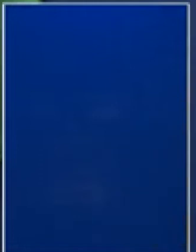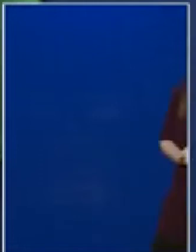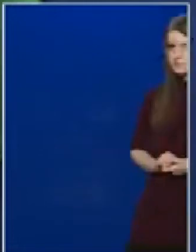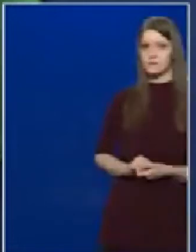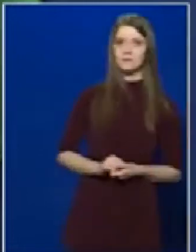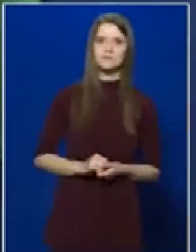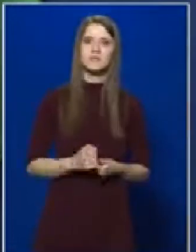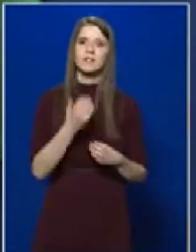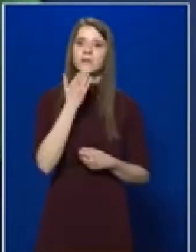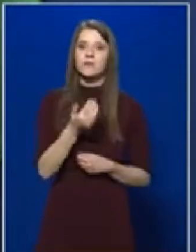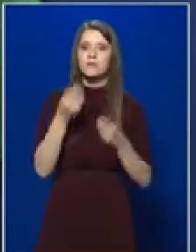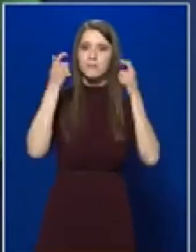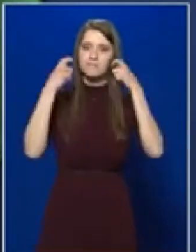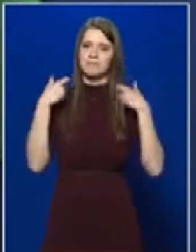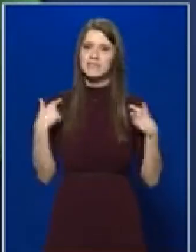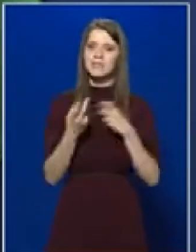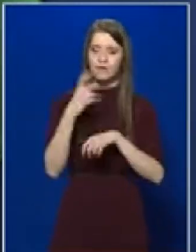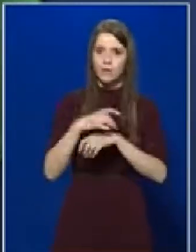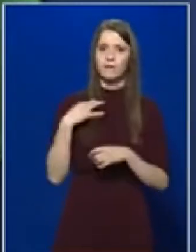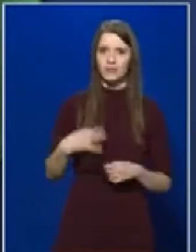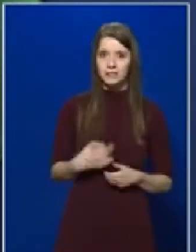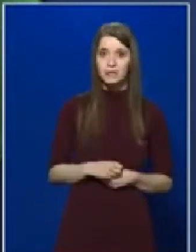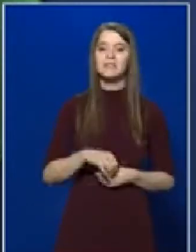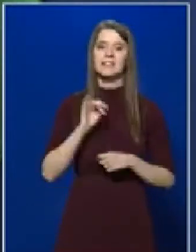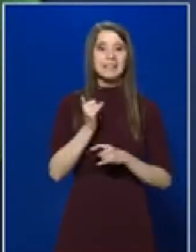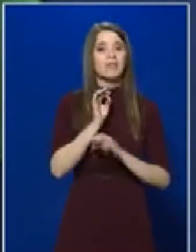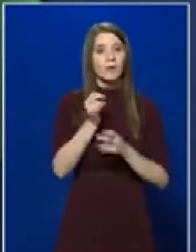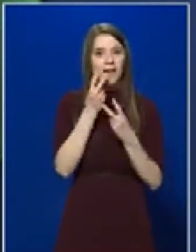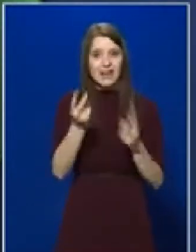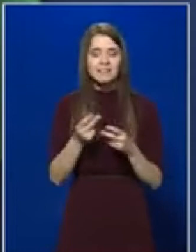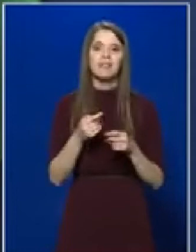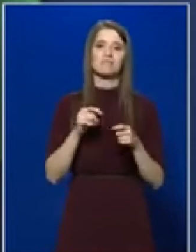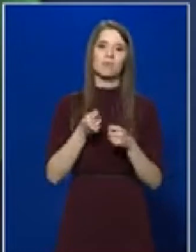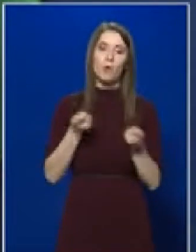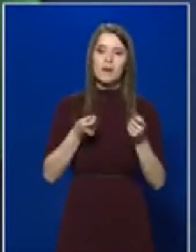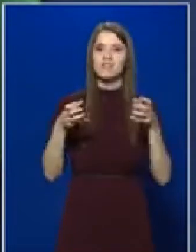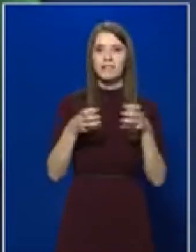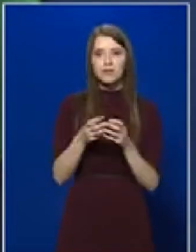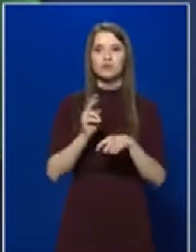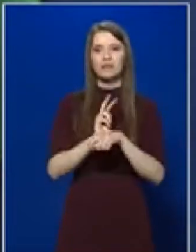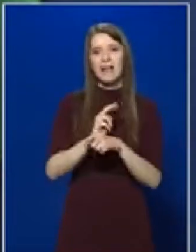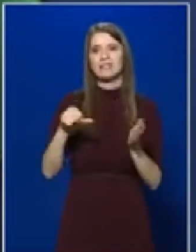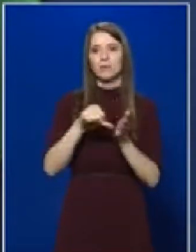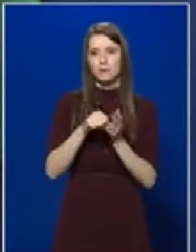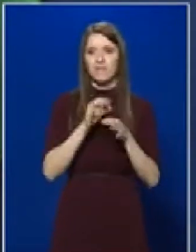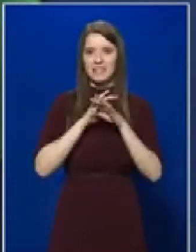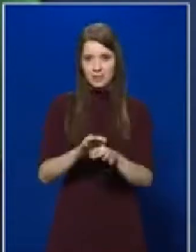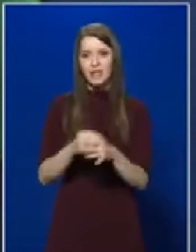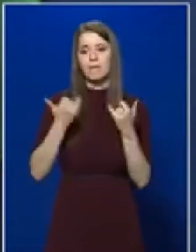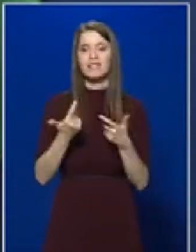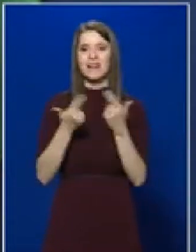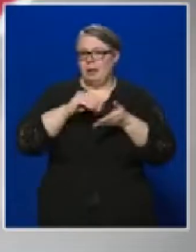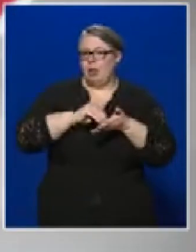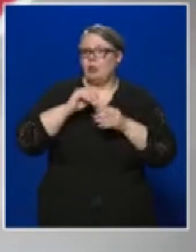Zala megyében 151 igazoltan fertőzött van, a járványjal összefüggésben pedig újabb 9 fő hunyt el az